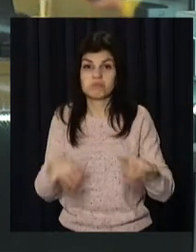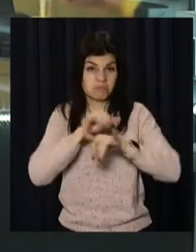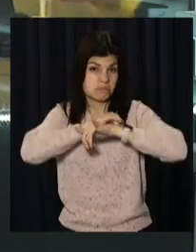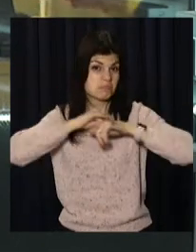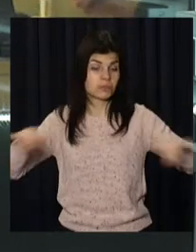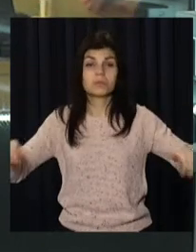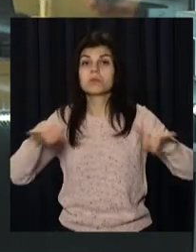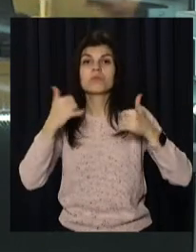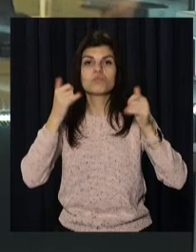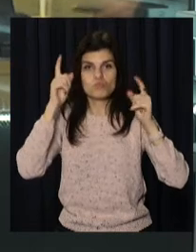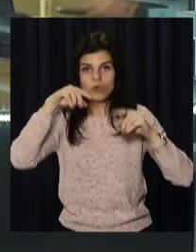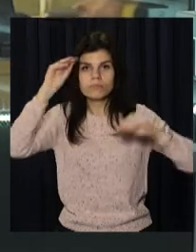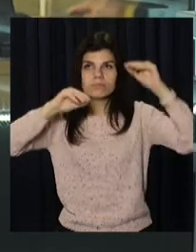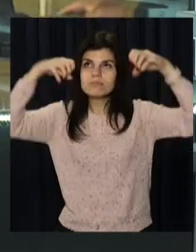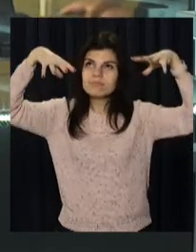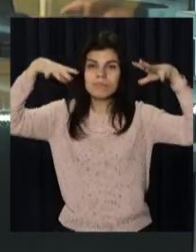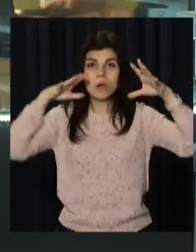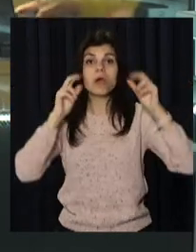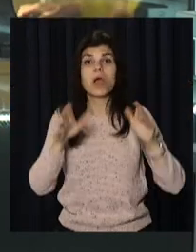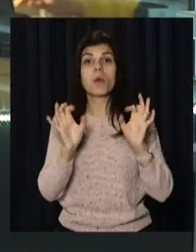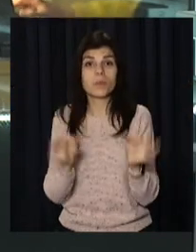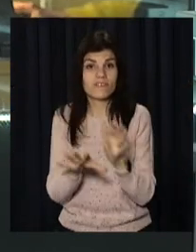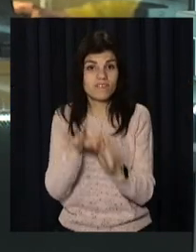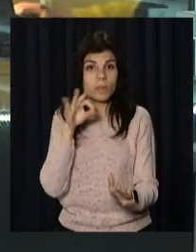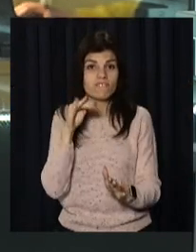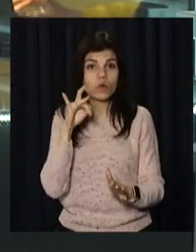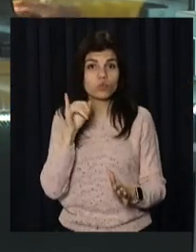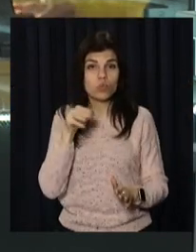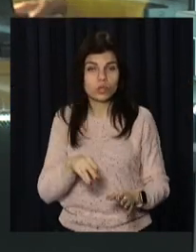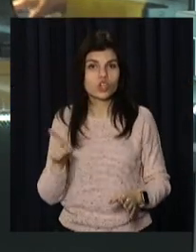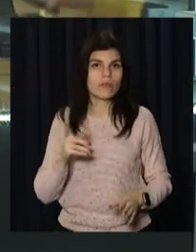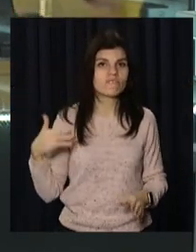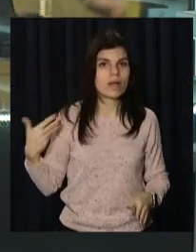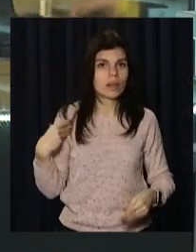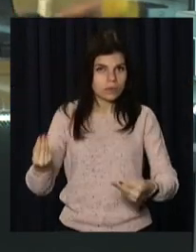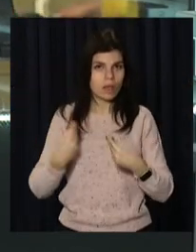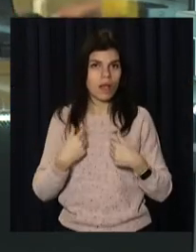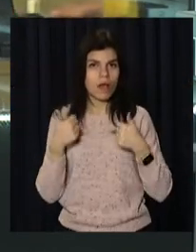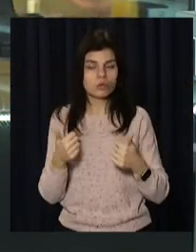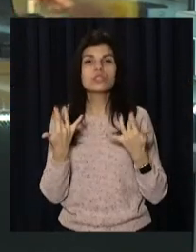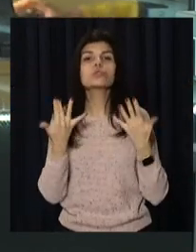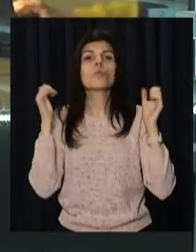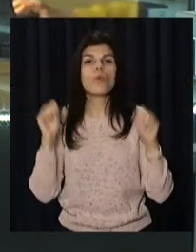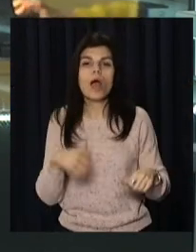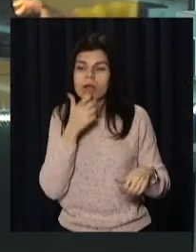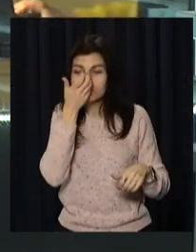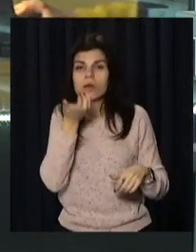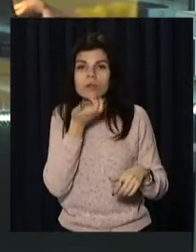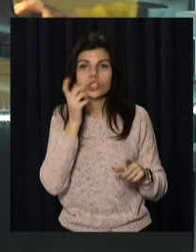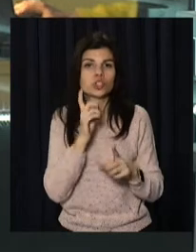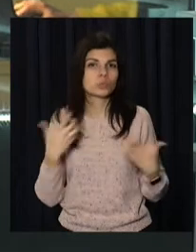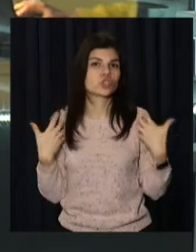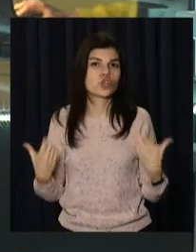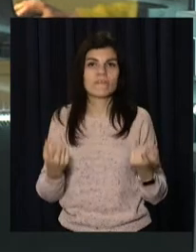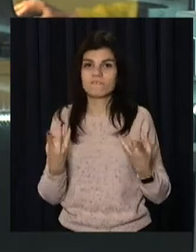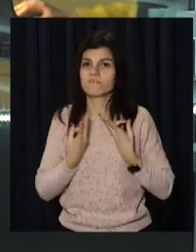субтропічним кліматом. Як правильно обрати фрукт, аби отримати максимум користі, та скільки його можна з'їсти, щоб не нашкодити